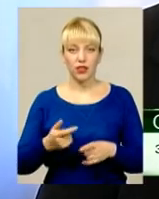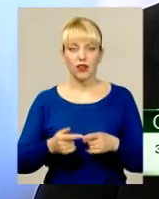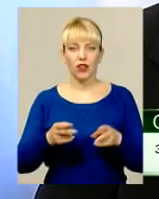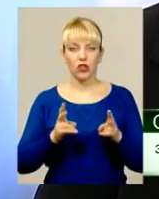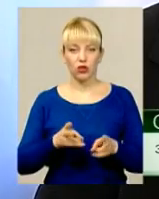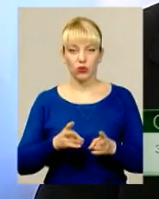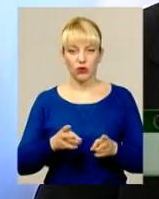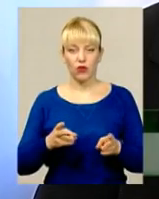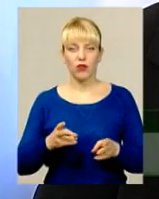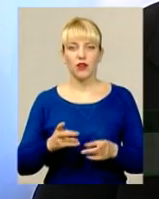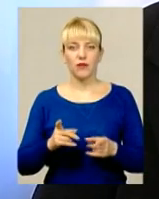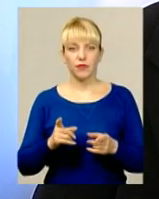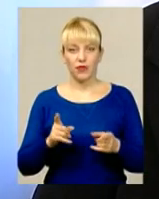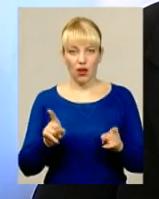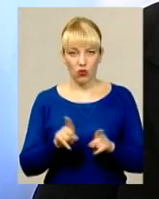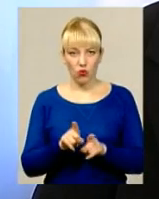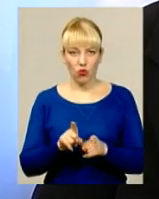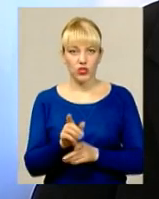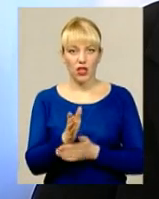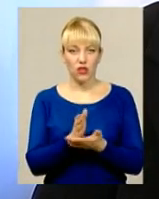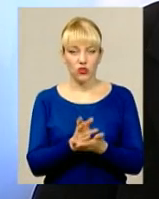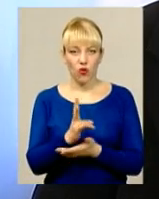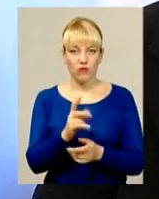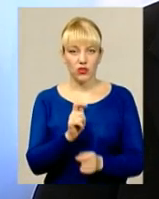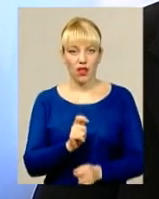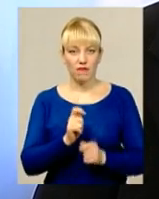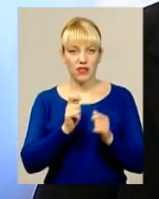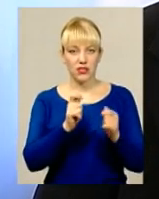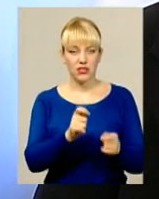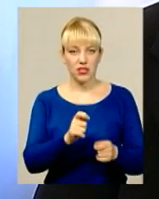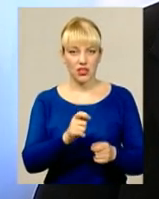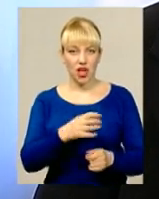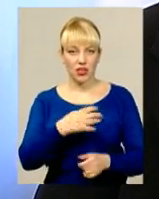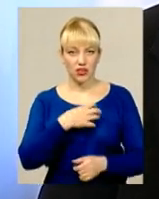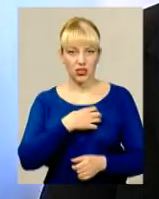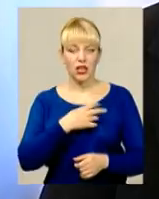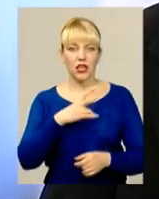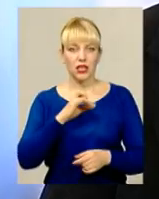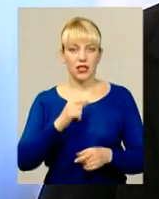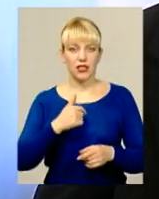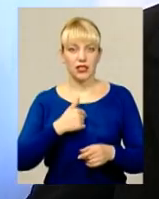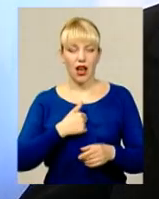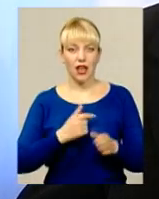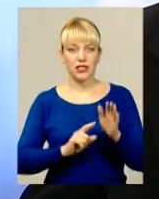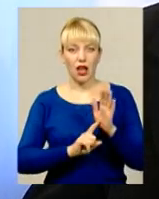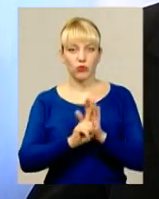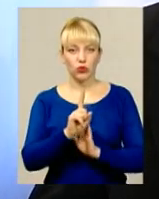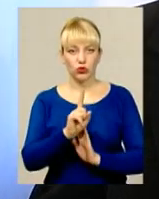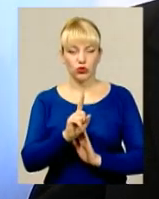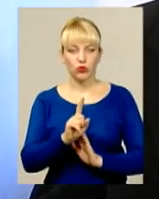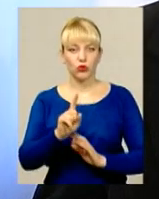які варті відзнак теж. І я думаю, що я десь започаткую якусь